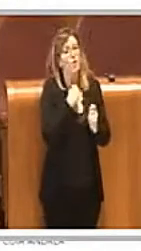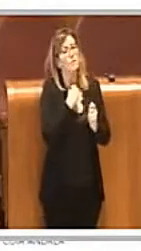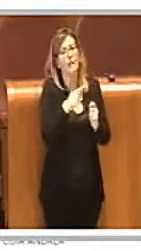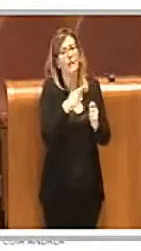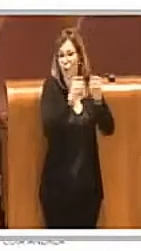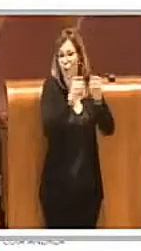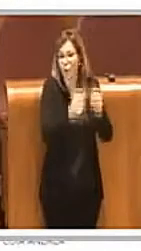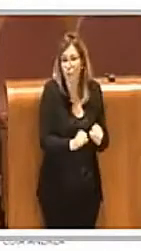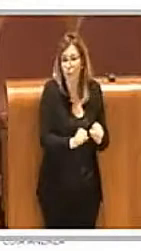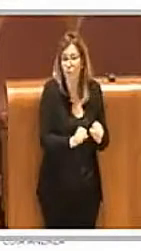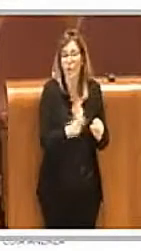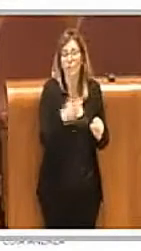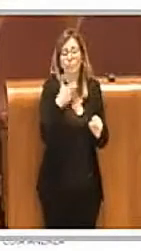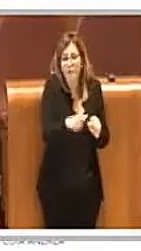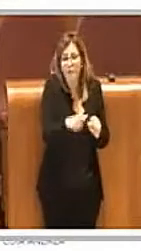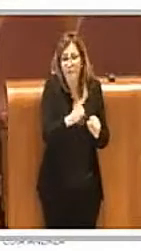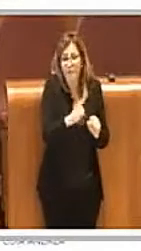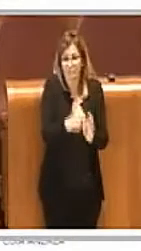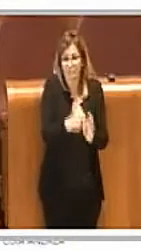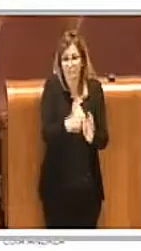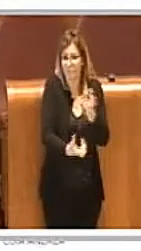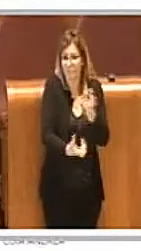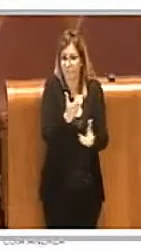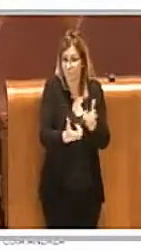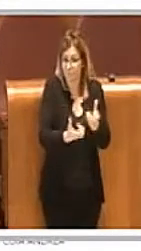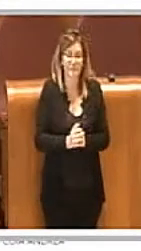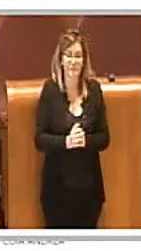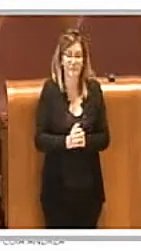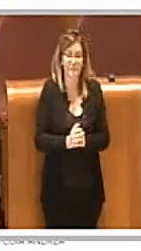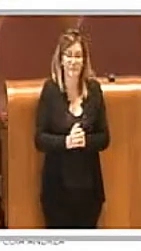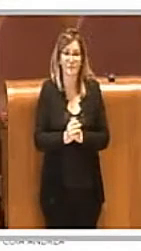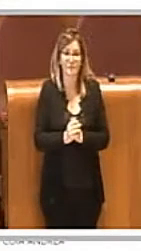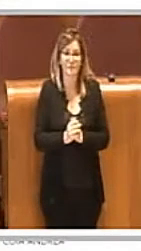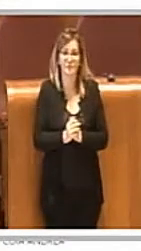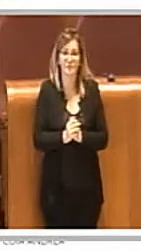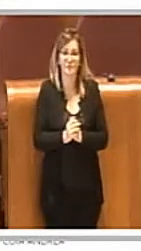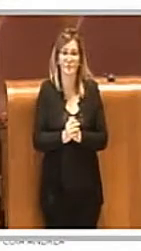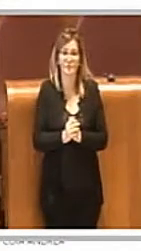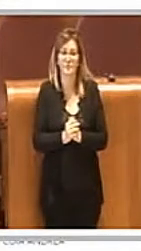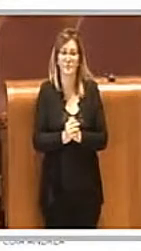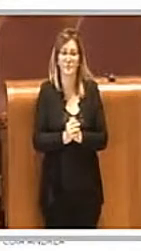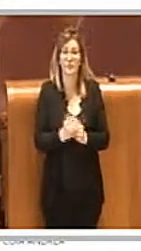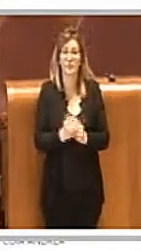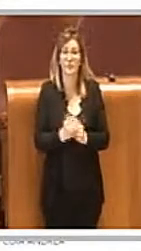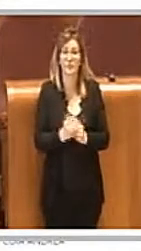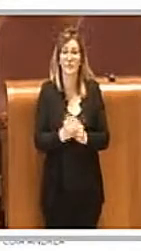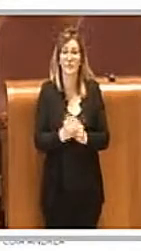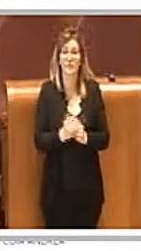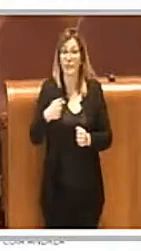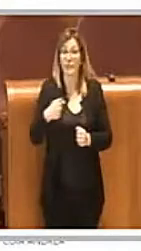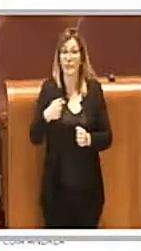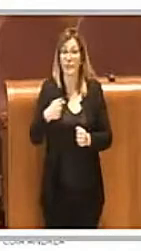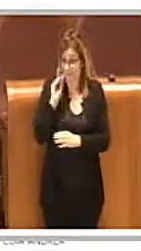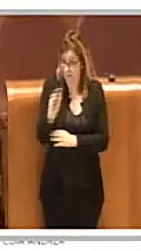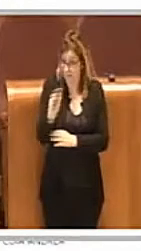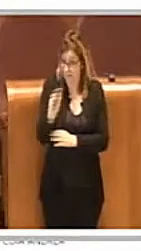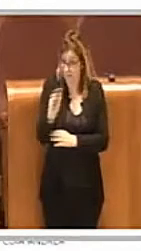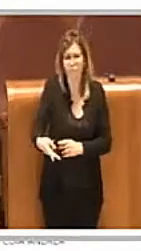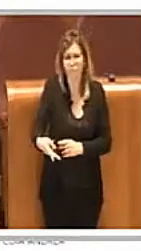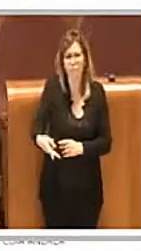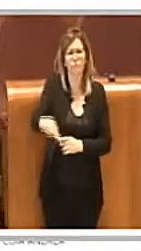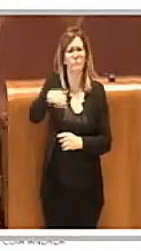cioè a causa di questi atti vandalici, e per il quale insomma ho avuto una risposta diretta